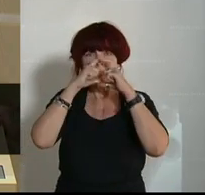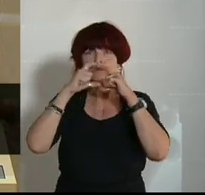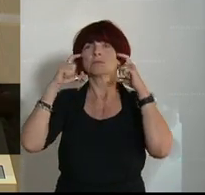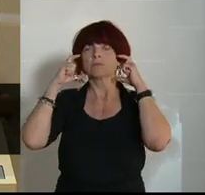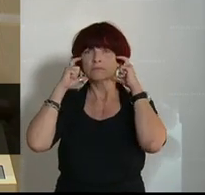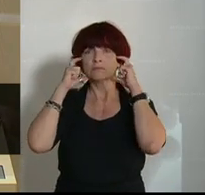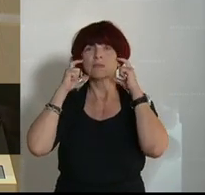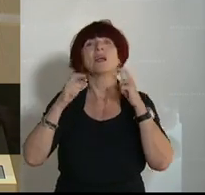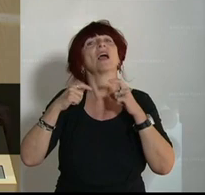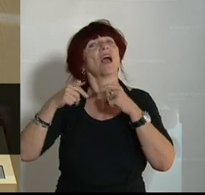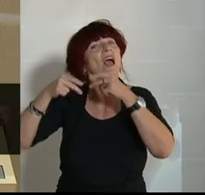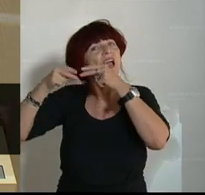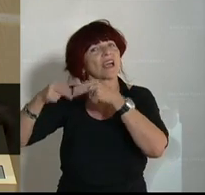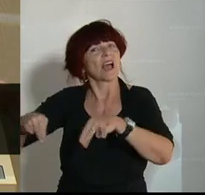der Gastronomie,